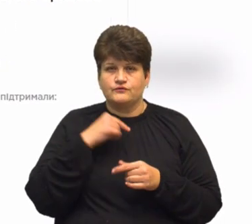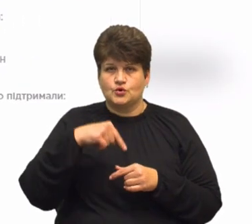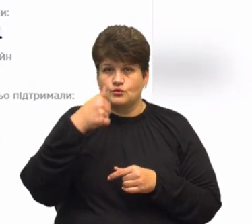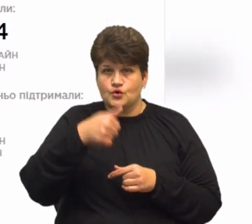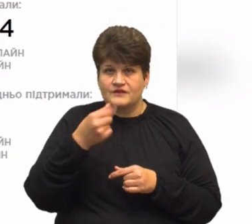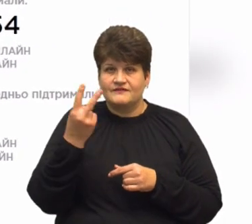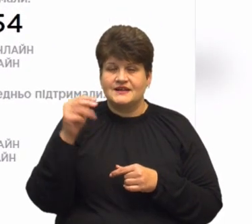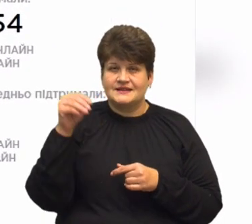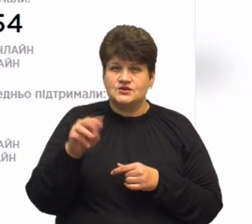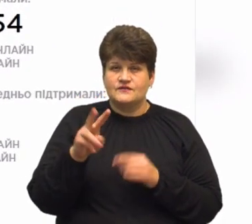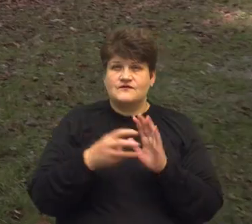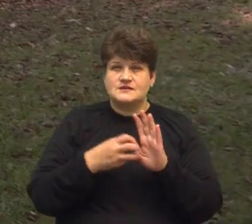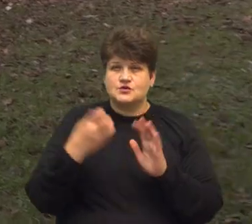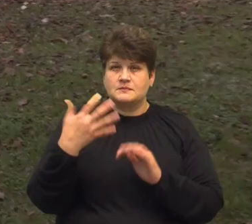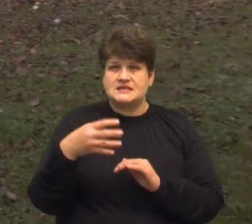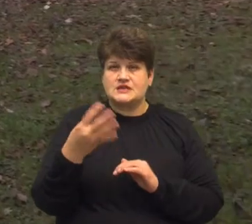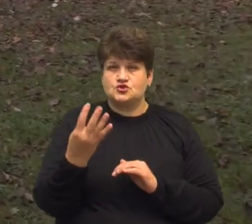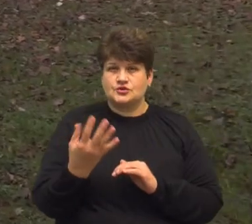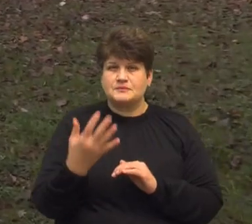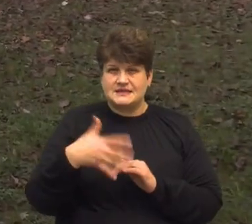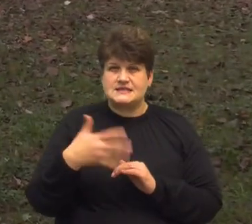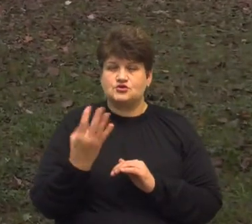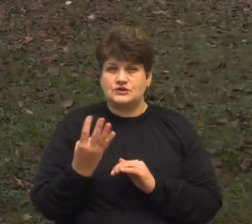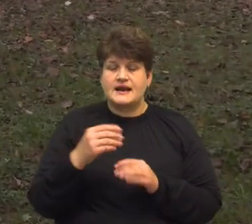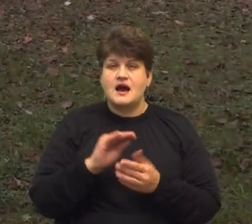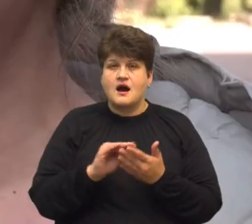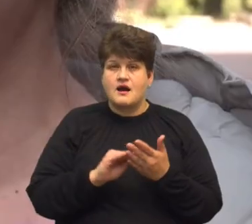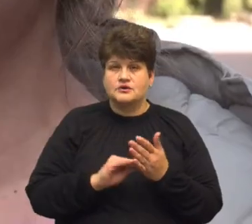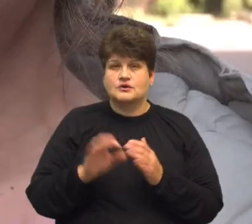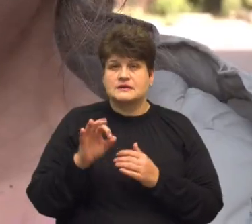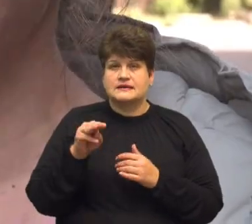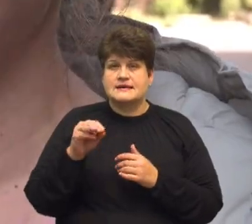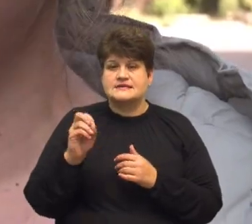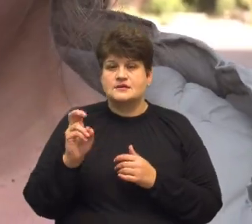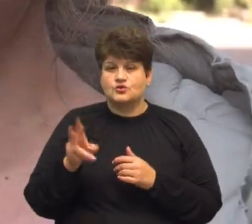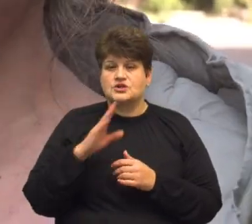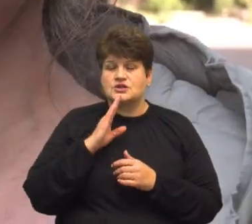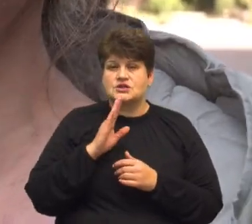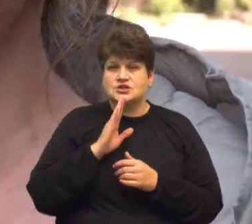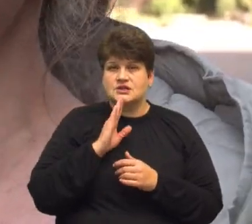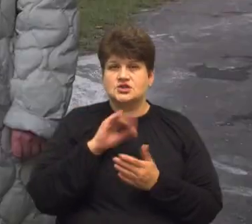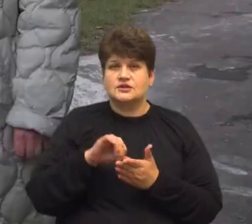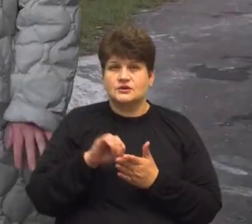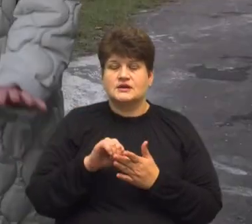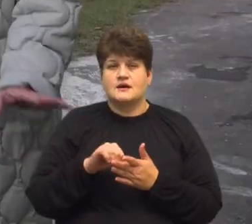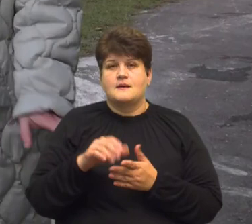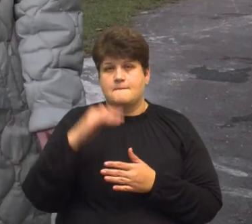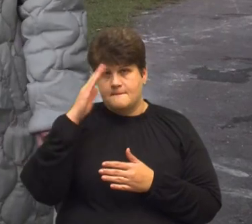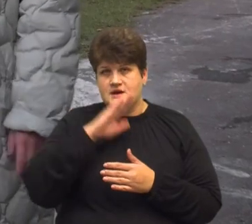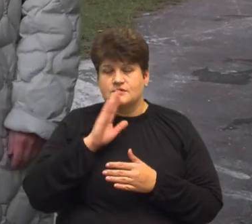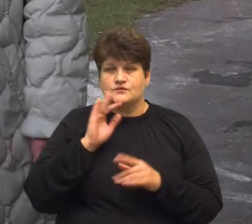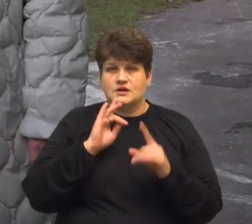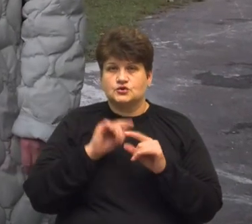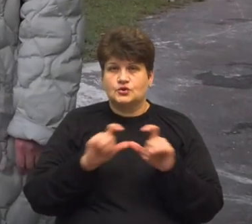2854. Авторка цього проєкту – Оксана Теслюк. Жінка – членкиня батьківської ради школи та матір двох